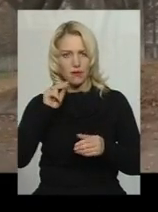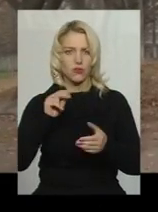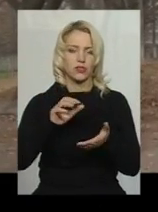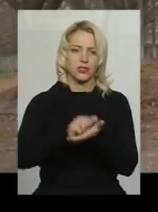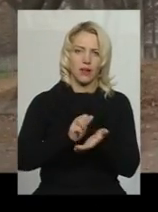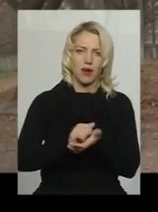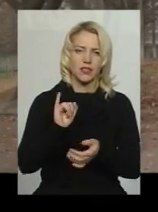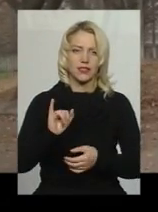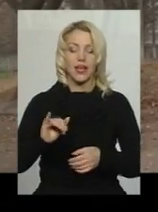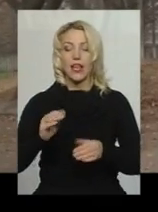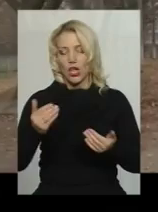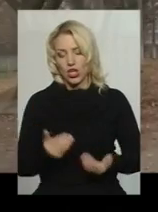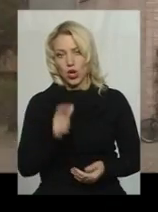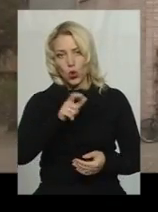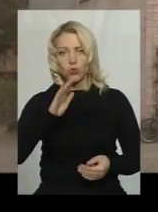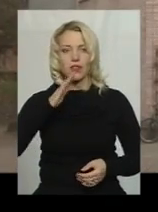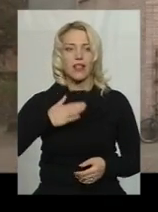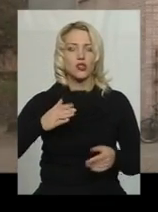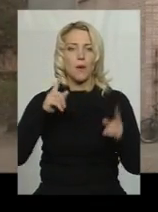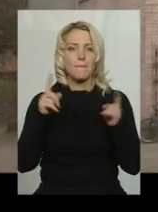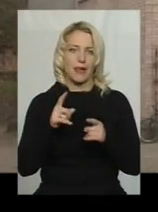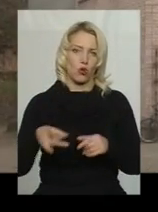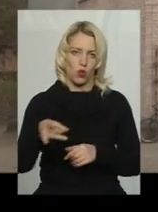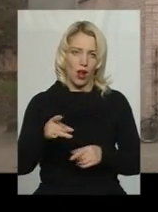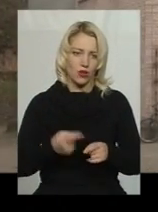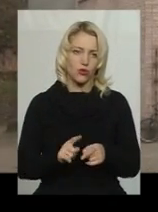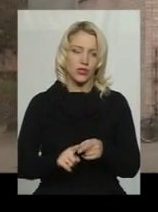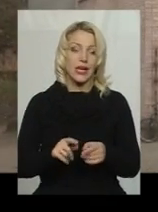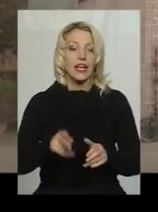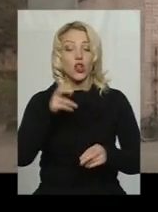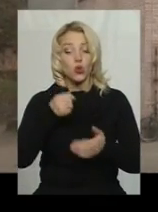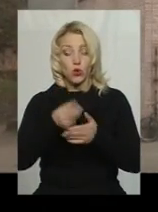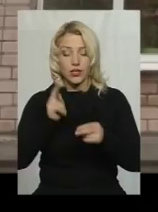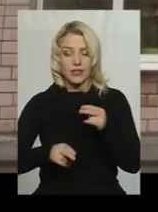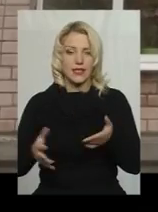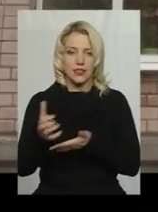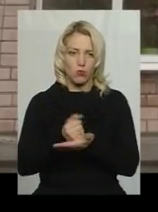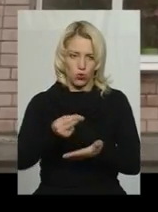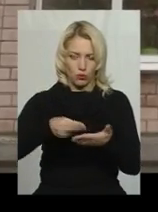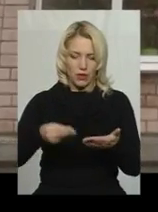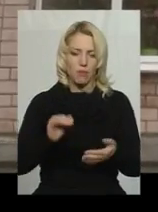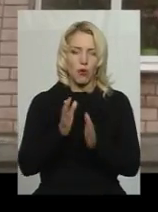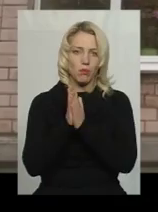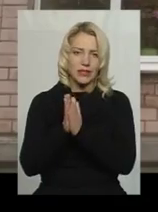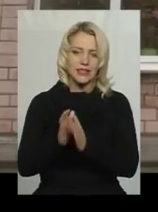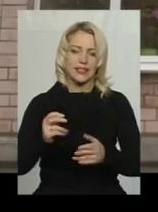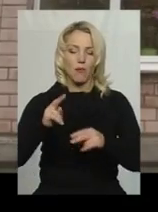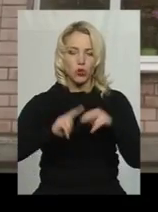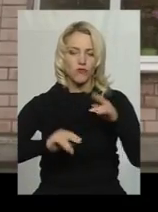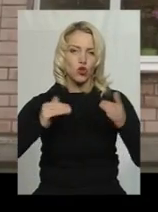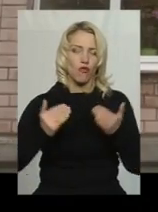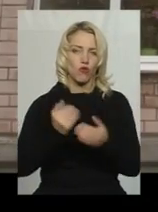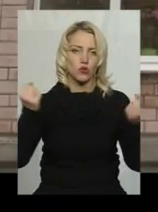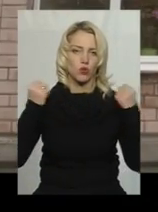жителі нашого мікрорайону. До кінця збору підписів під петицією про будівництво нового спортивного майданчика у початковій